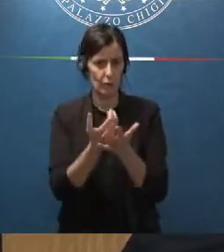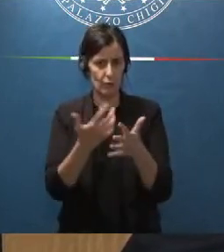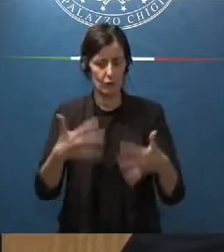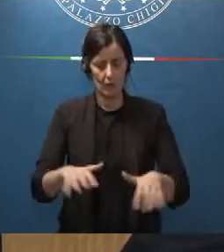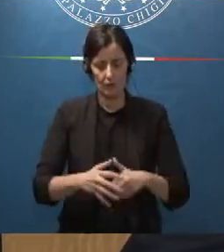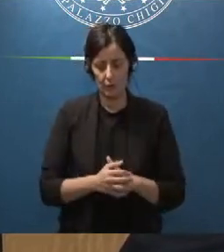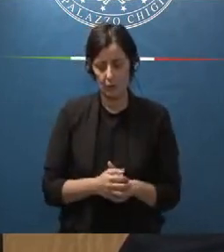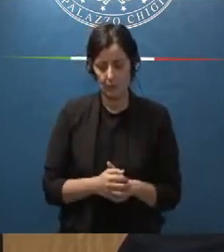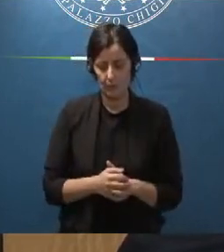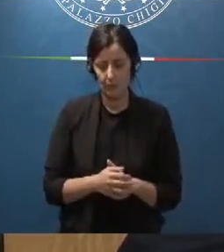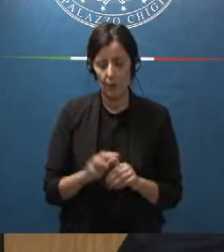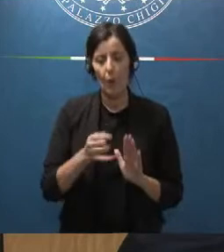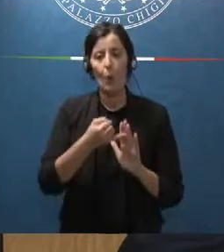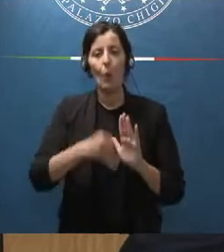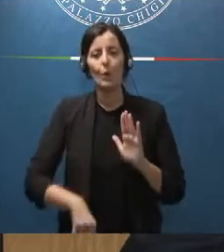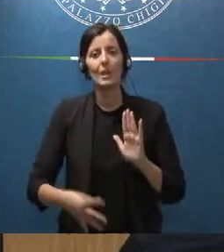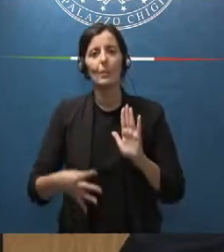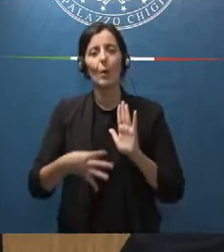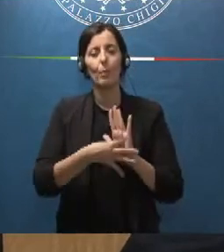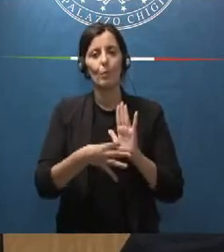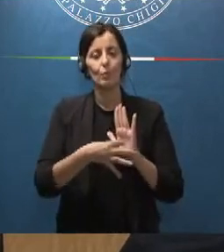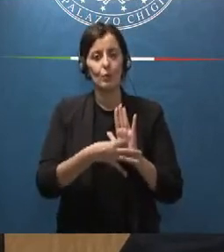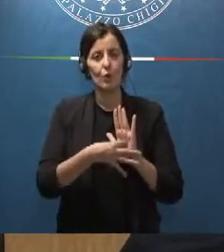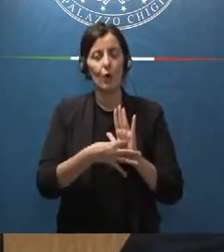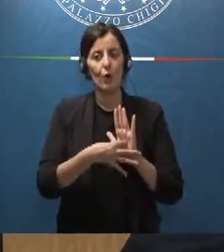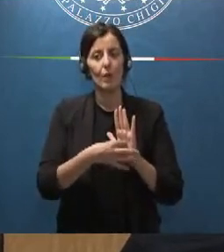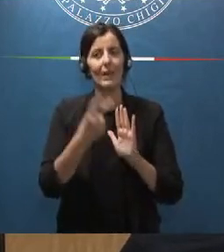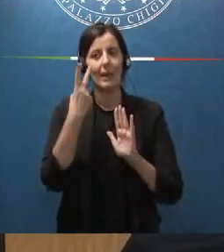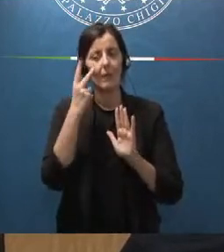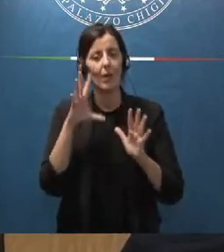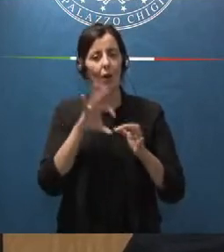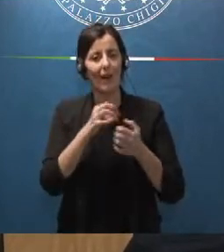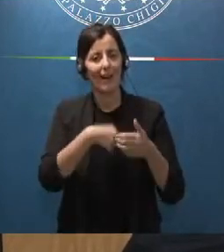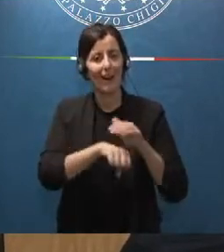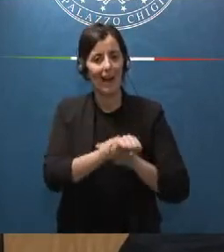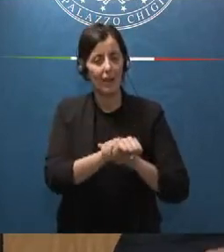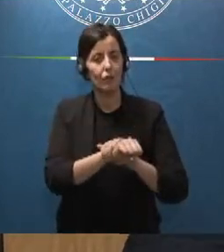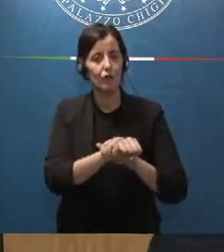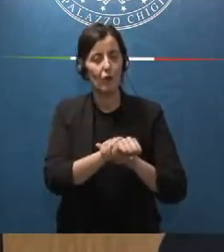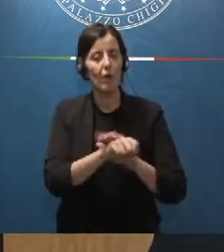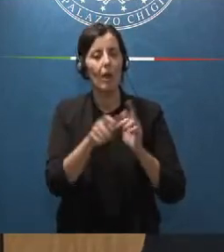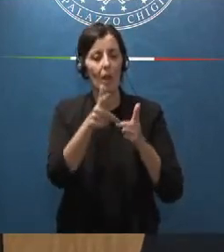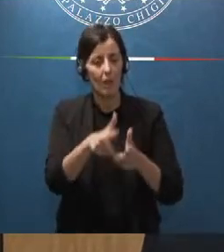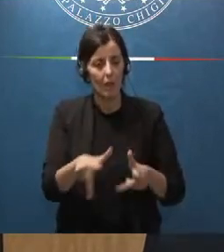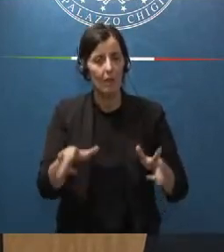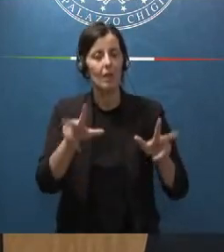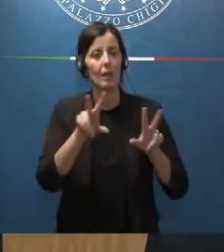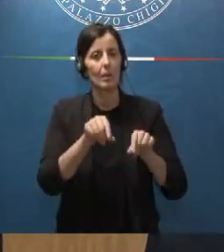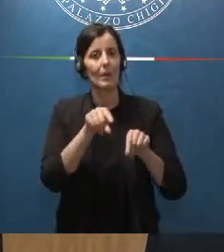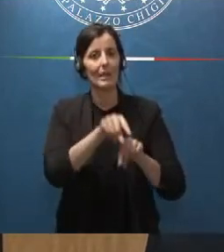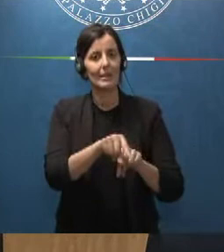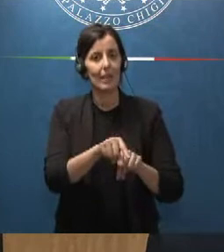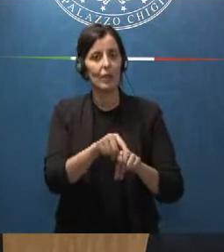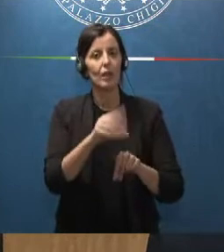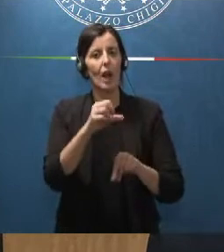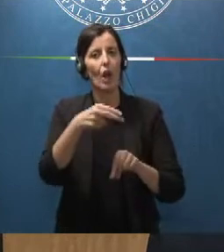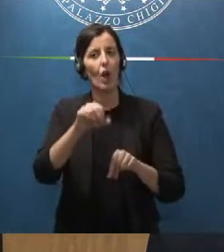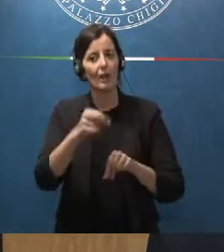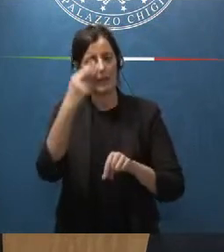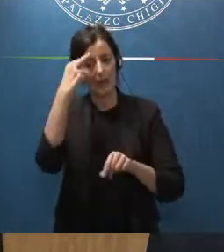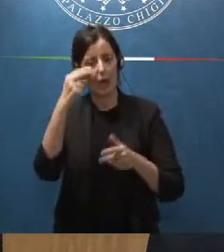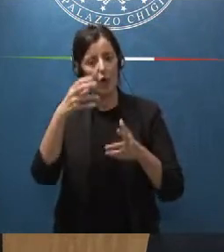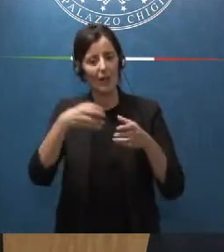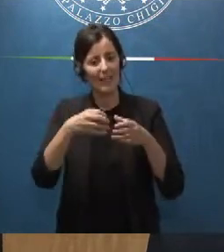l'altro l'ultimo punto che riguarda in particolare il calcio è il ripristino delle titolarità della covisoc che è l'organismo di